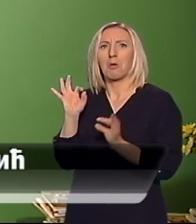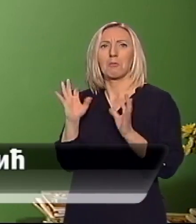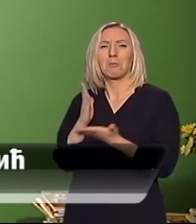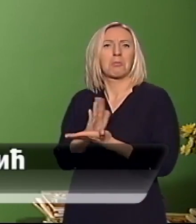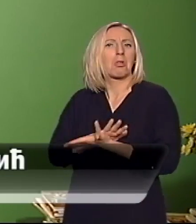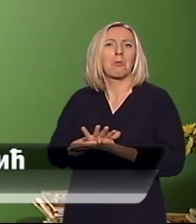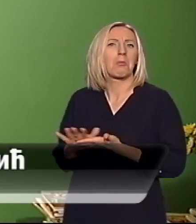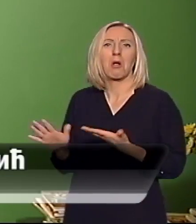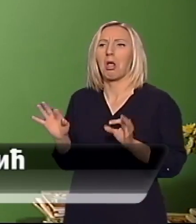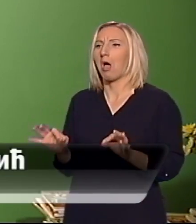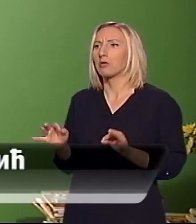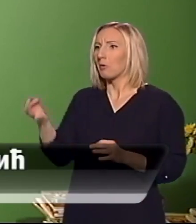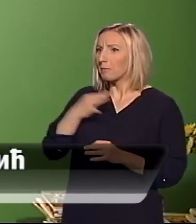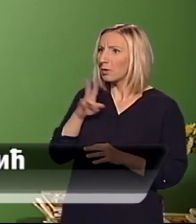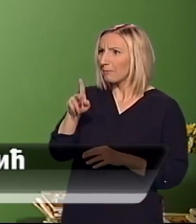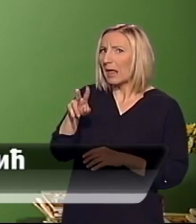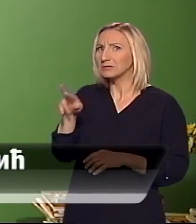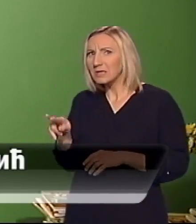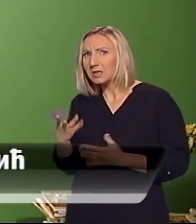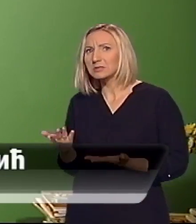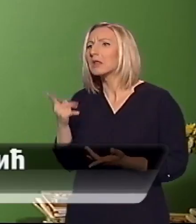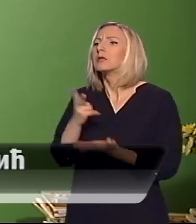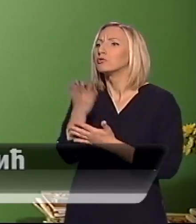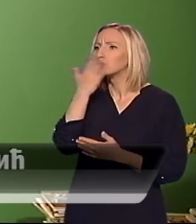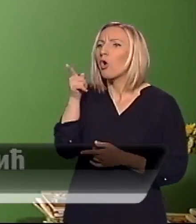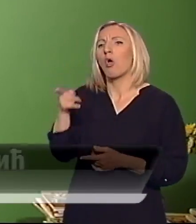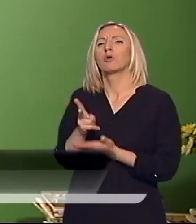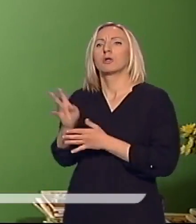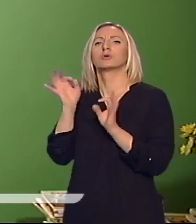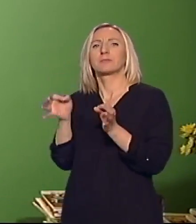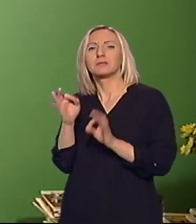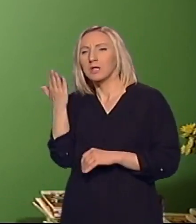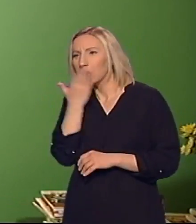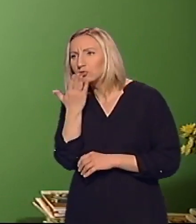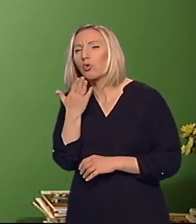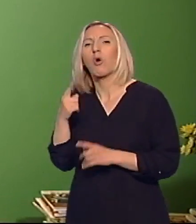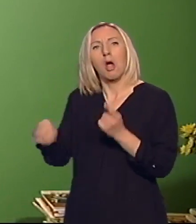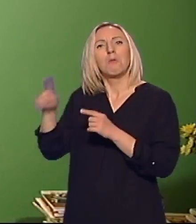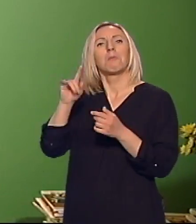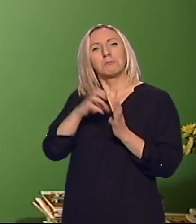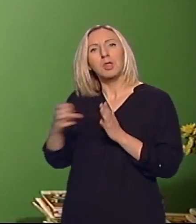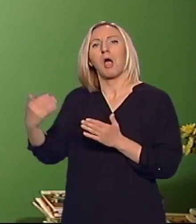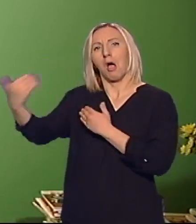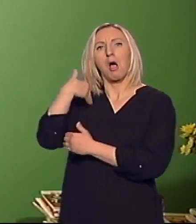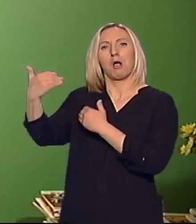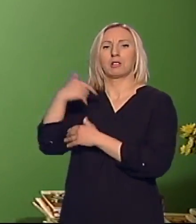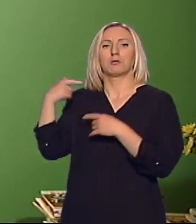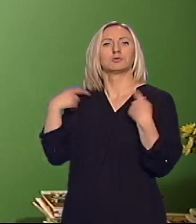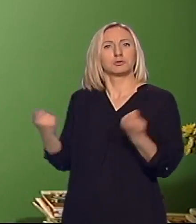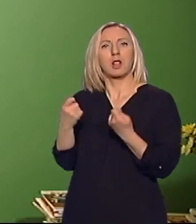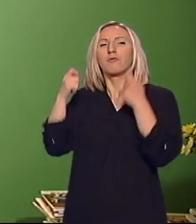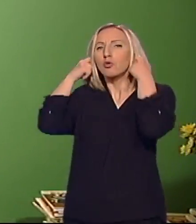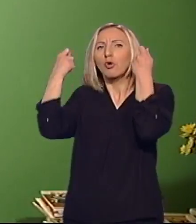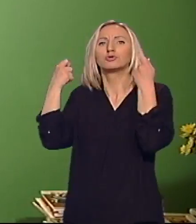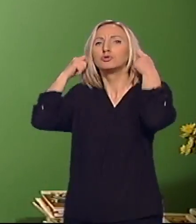dođe do toga, imaš brata i sestru i imam brata. Deo nide u škole, kažemo nide u specijalnu školu. Oni su i dalje dolazili kod mene, slavili smo rođendane.